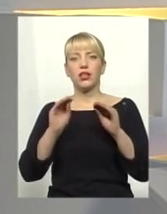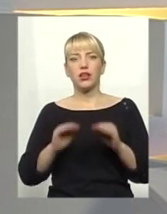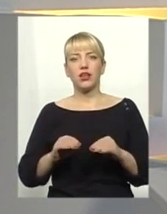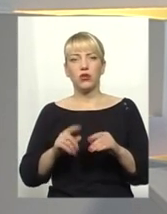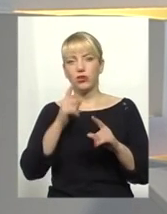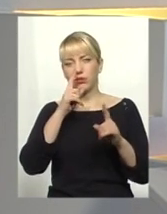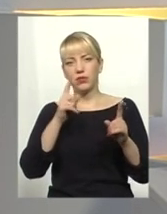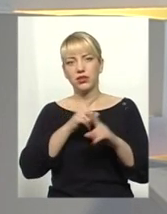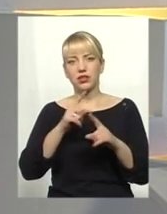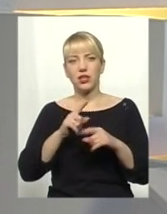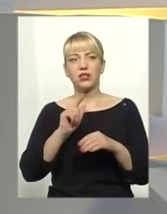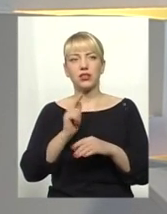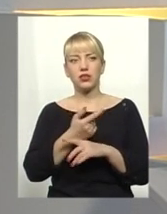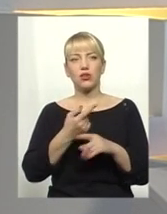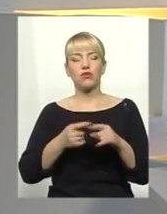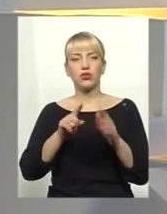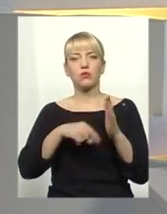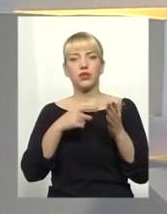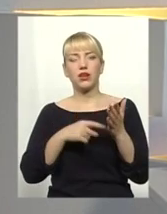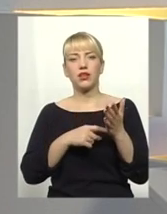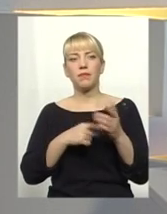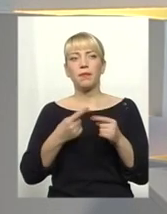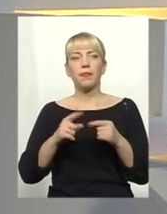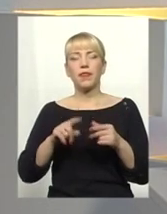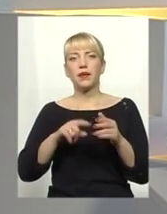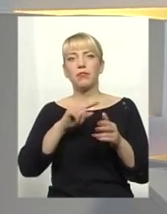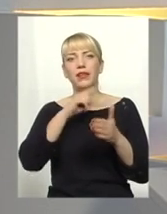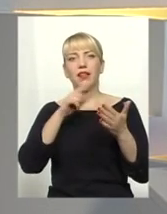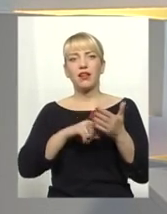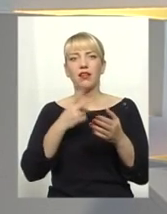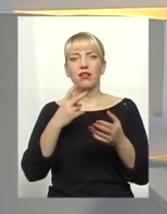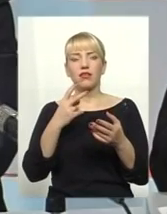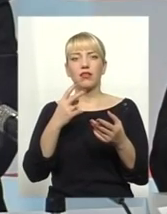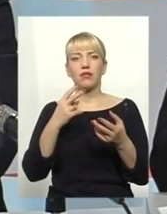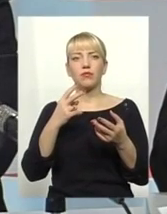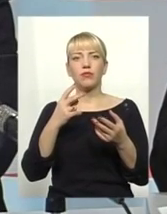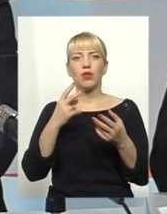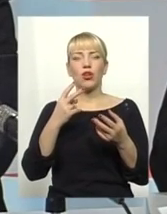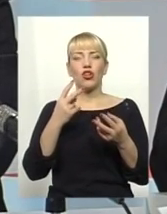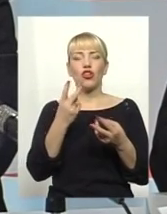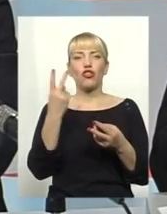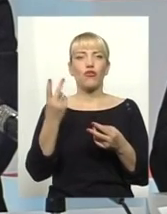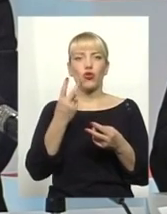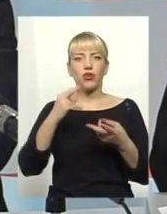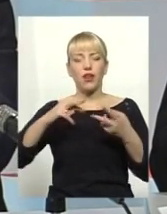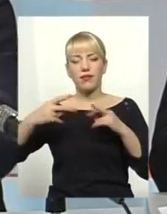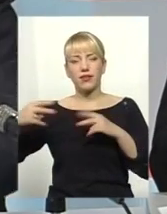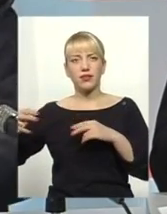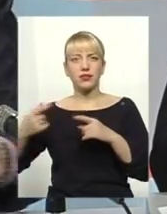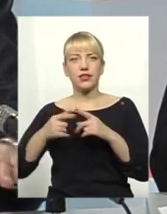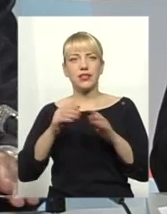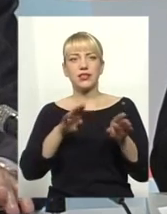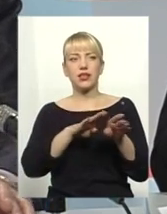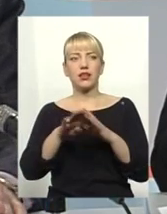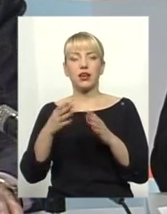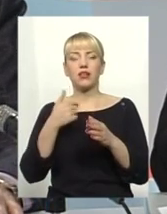знову ж, питання не двоякого підходу, двояких стандартів. Оце питання, я вважаю, що якщо зробили цей